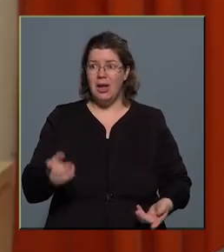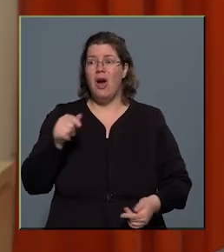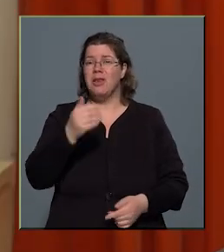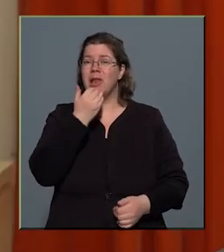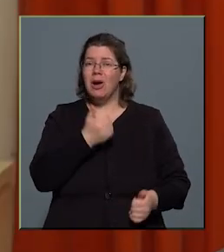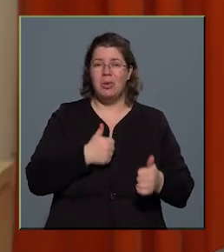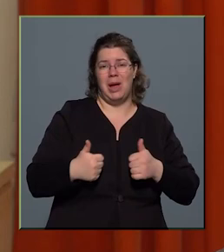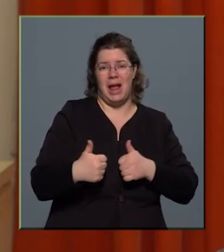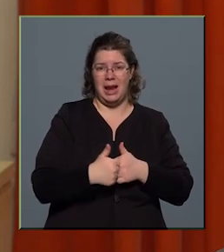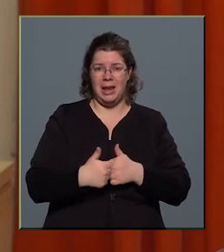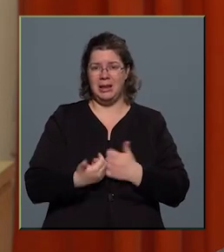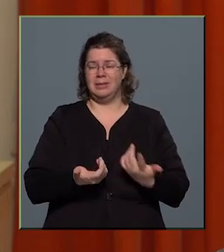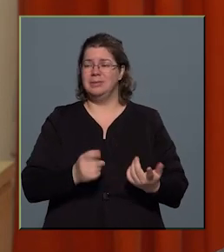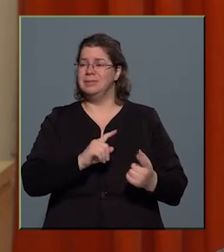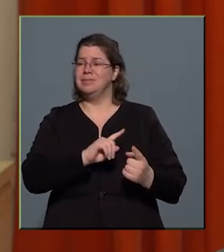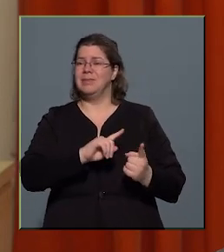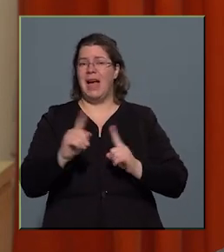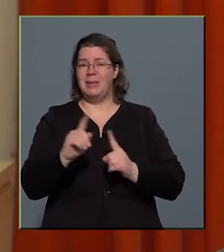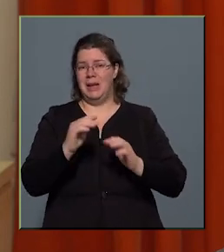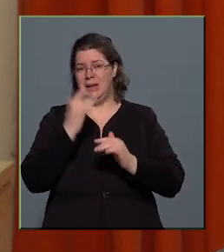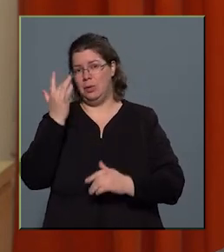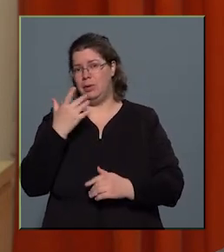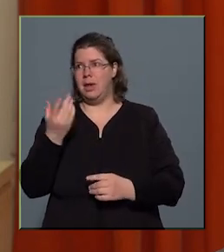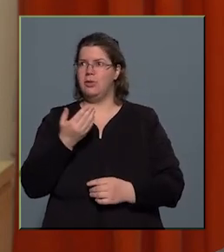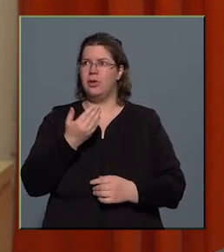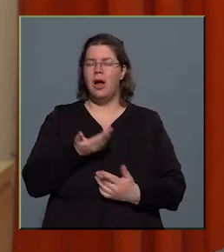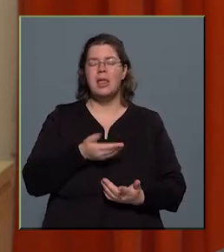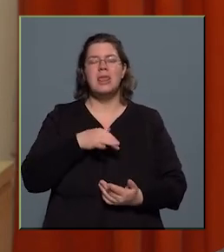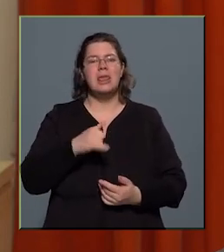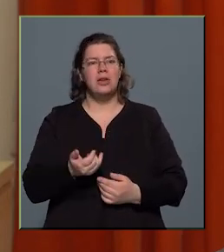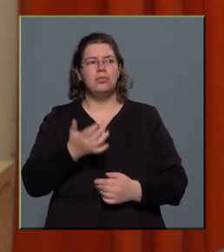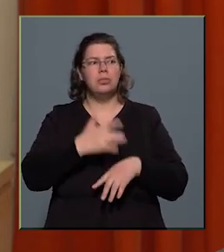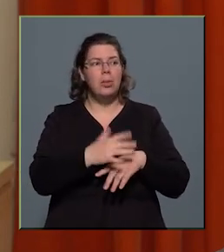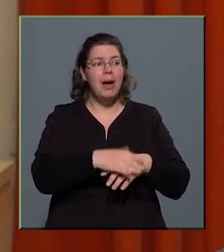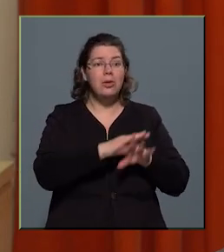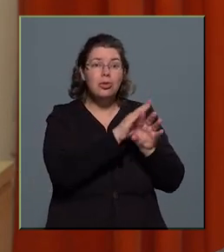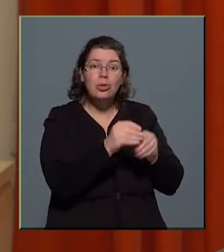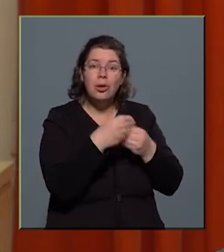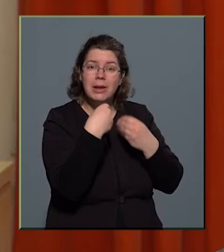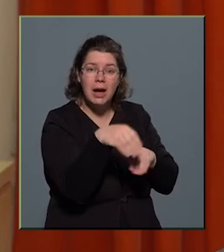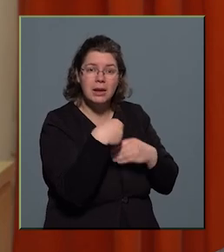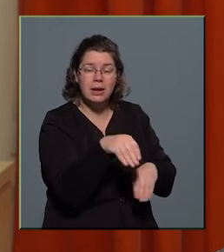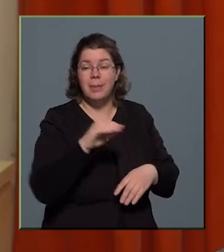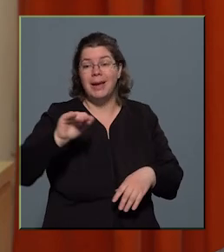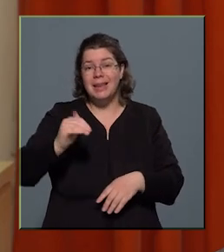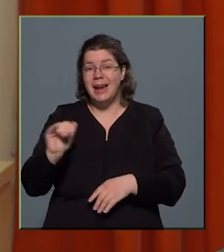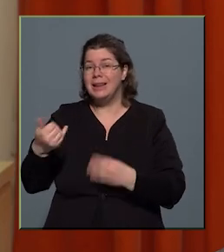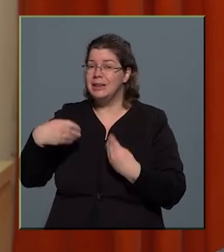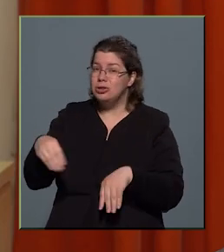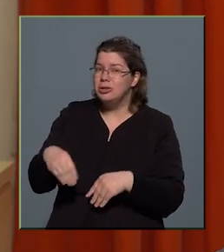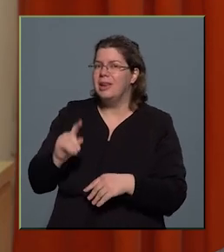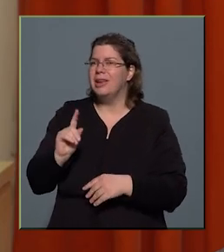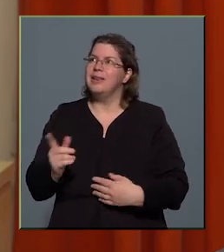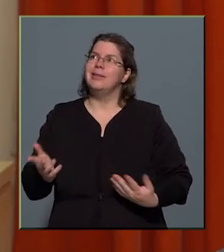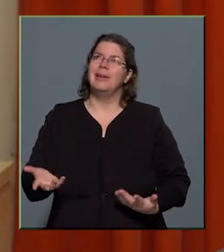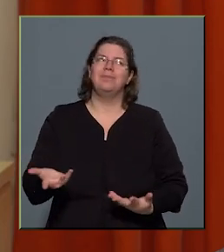elkerülni az átmeneti gondozással, és ezt próbáljuk megértetni a szülőkkel is, a gyerekekkel is. De hát, hogy ez